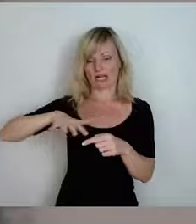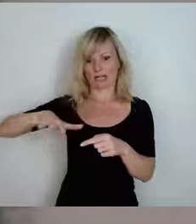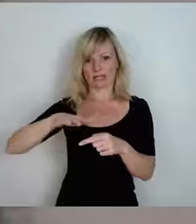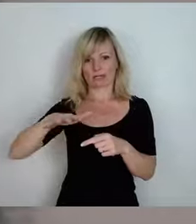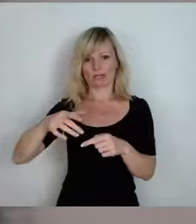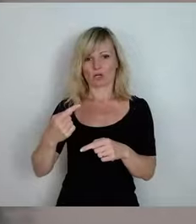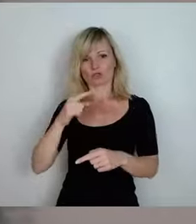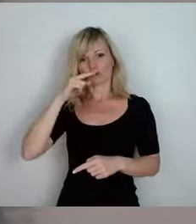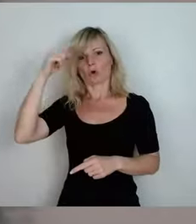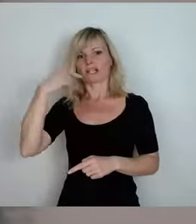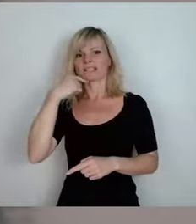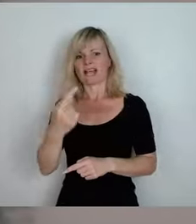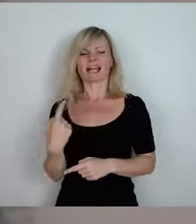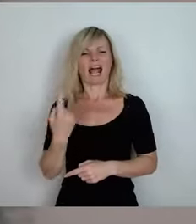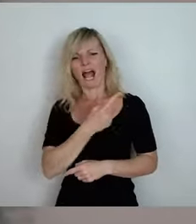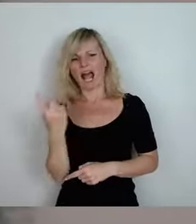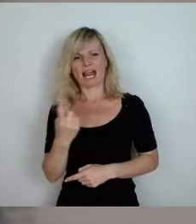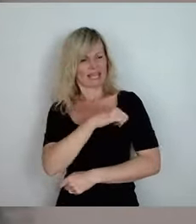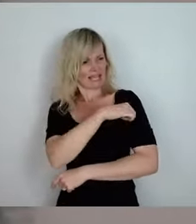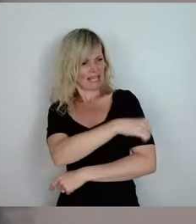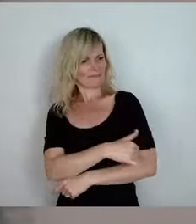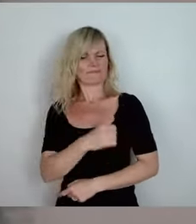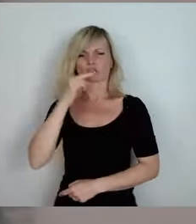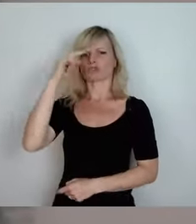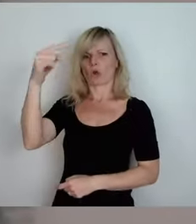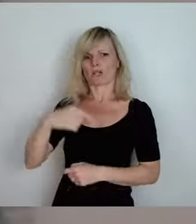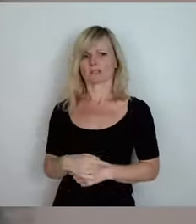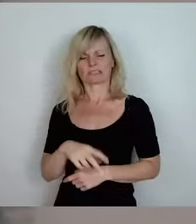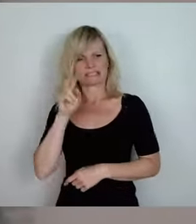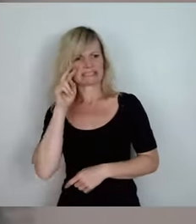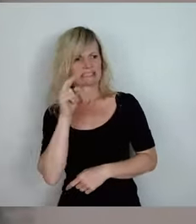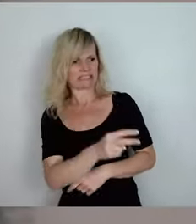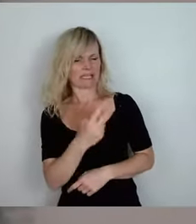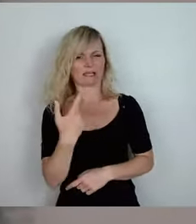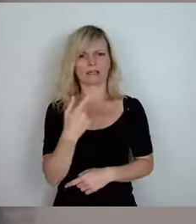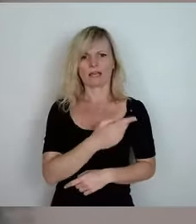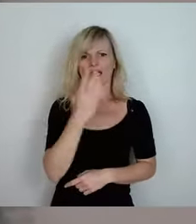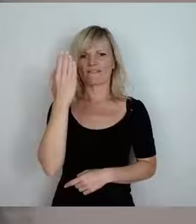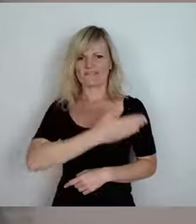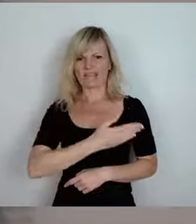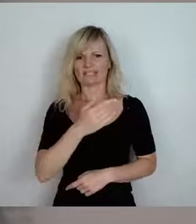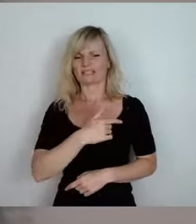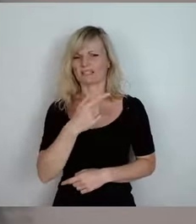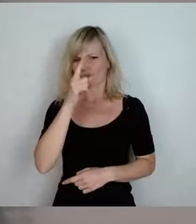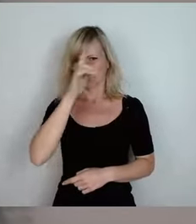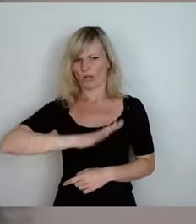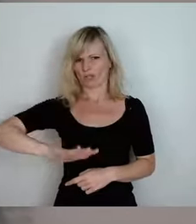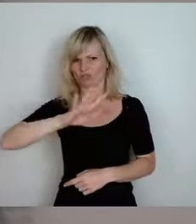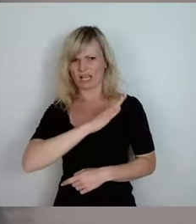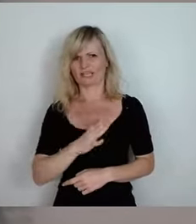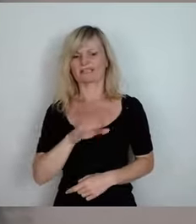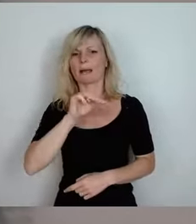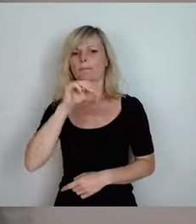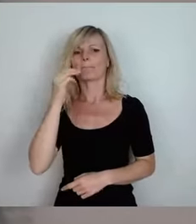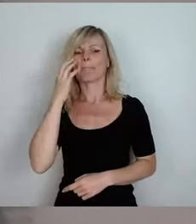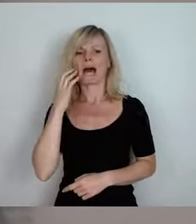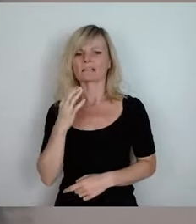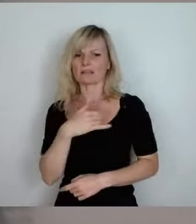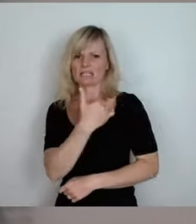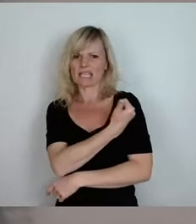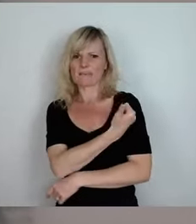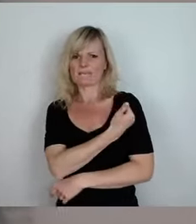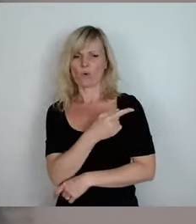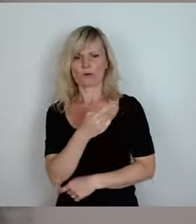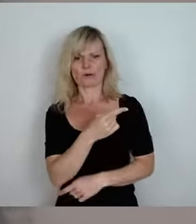die mit Kopfschütteln die Diskussionen aus Westdeutschland über die Masernimpfungen nicht verstanden haben, gesagt haben, wie kann das denn überhaupt